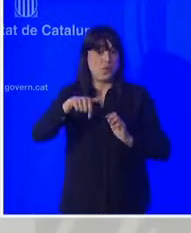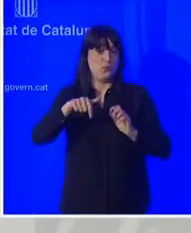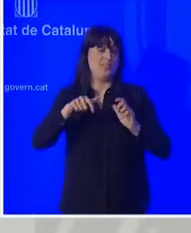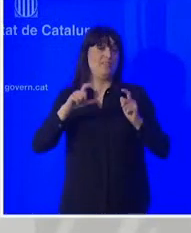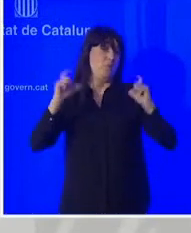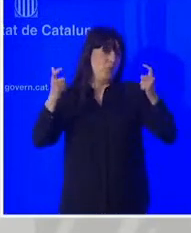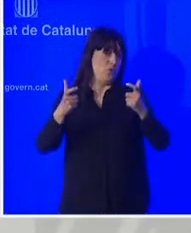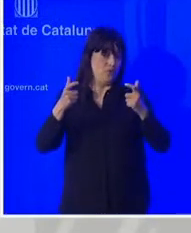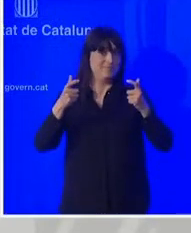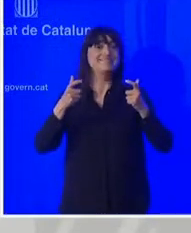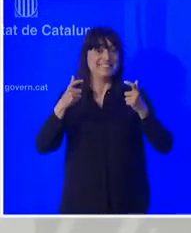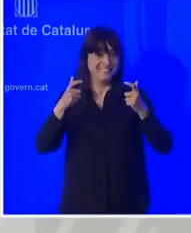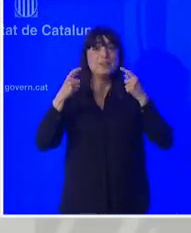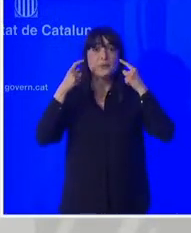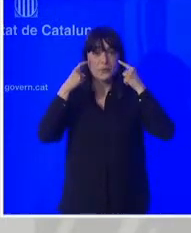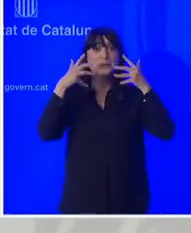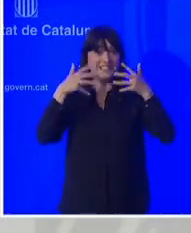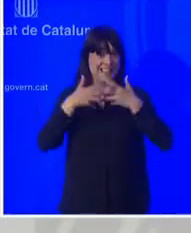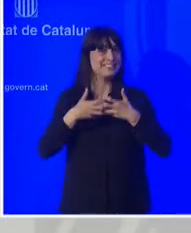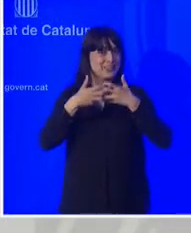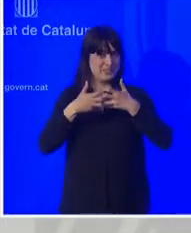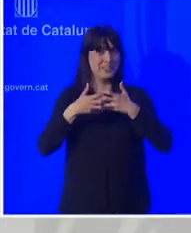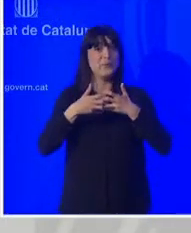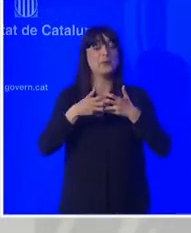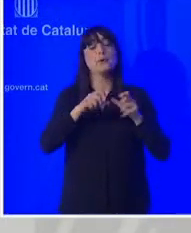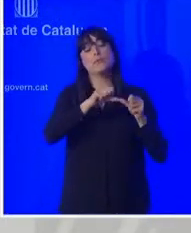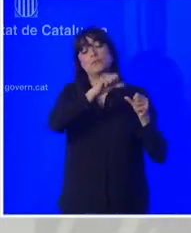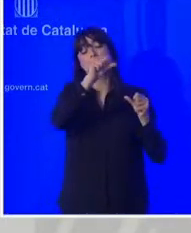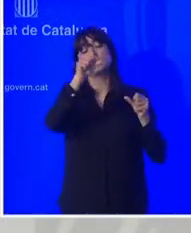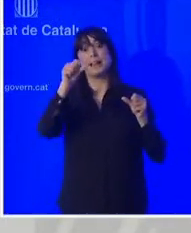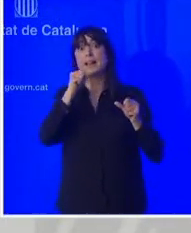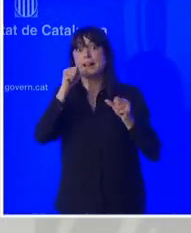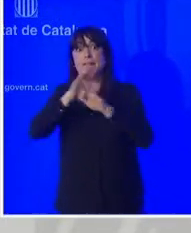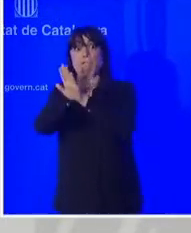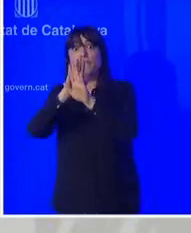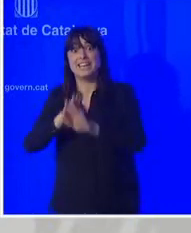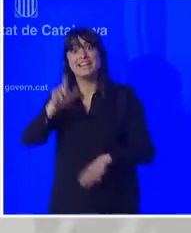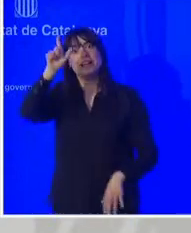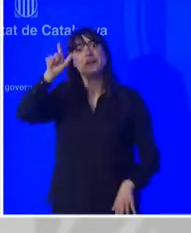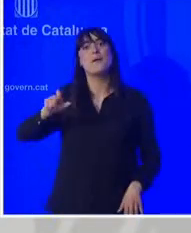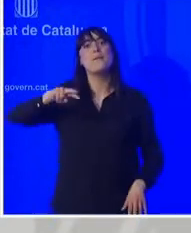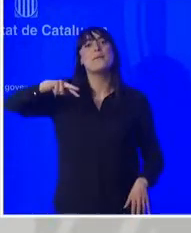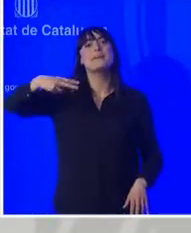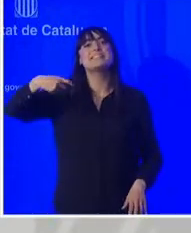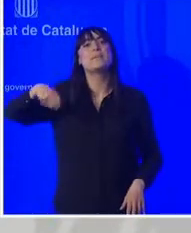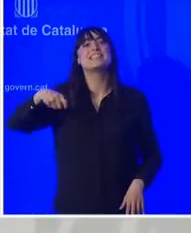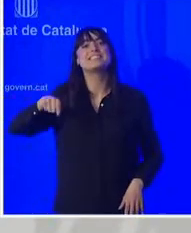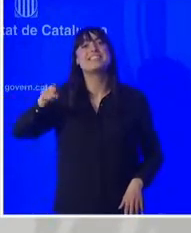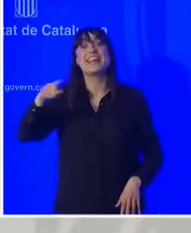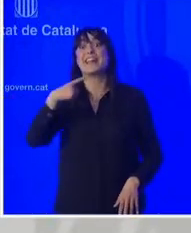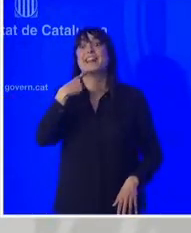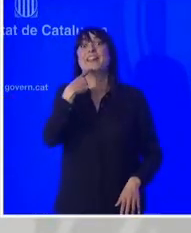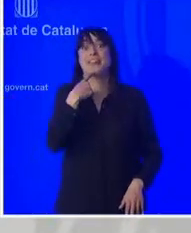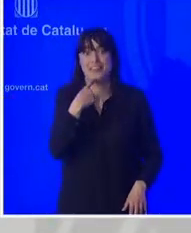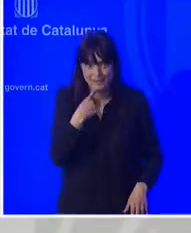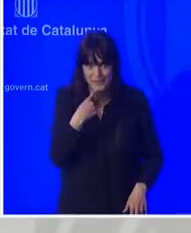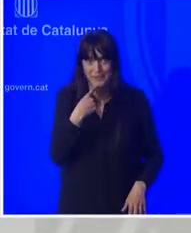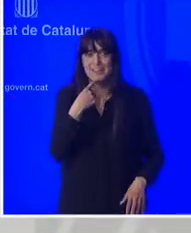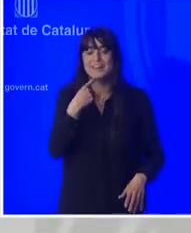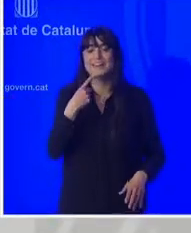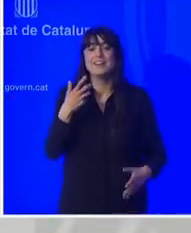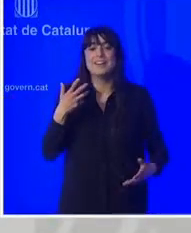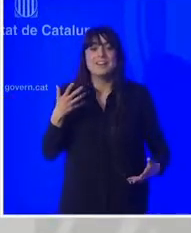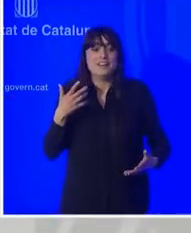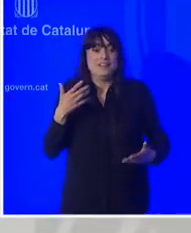final de l'executiu ja s'han fet unes reflexions al voltant del que ha estat aquesta legislatura no opiant que potser dimarts que ve tornem a